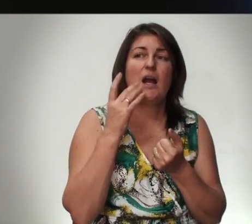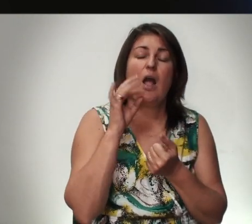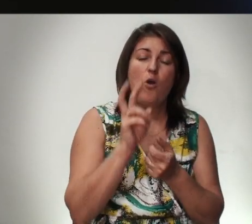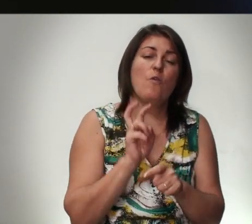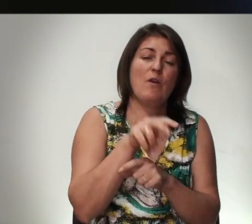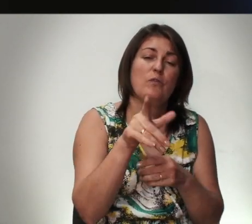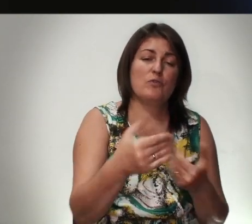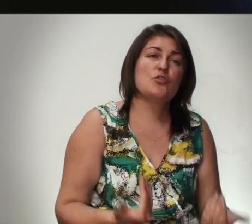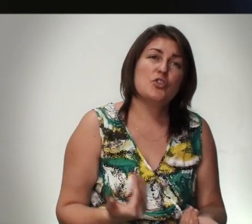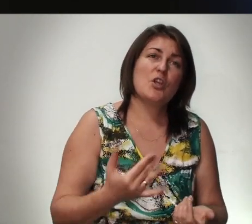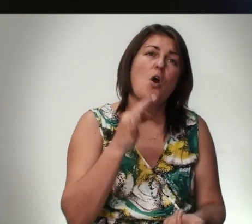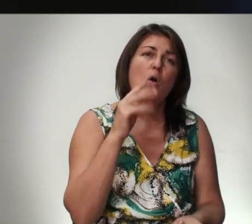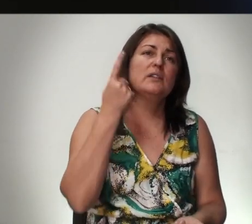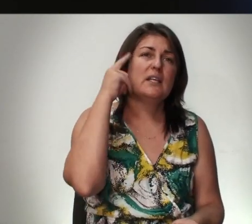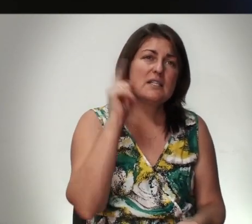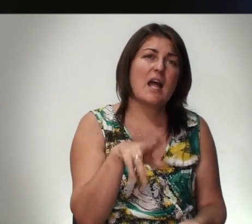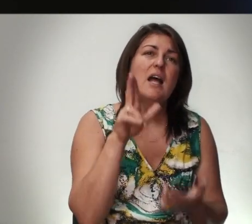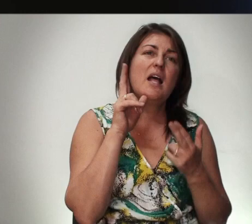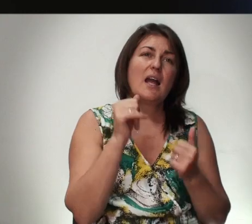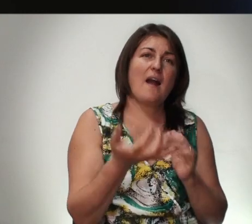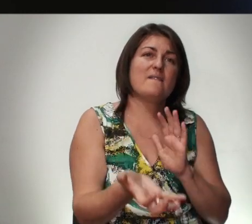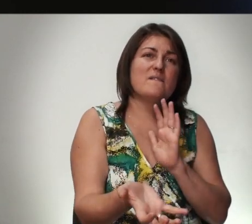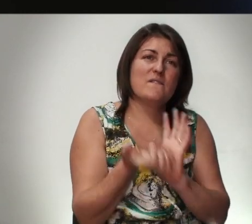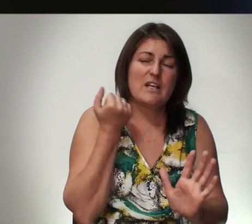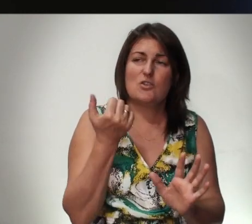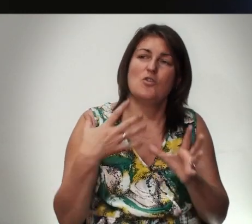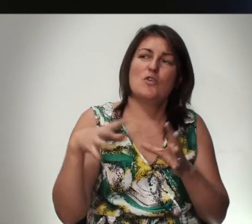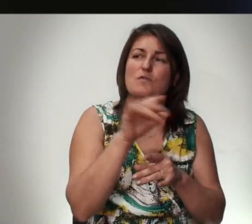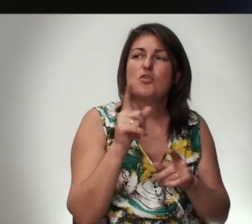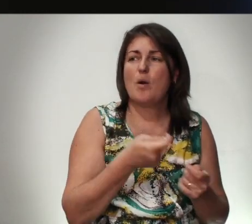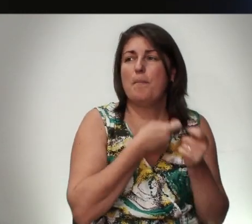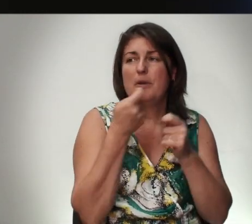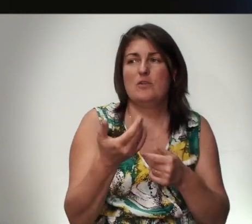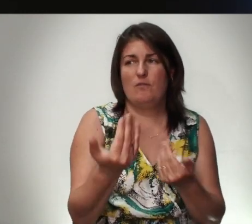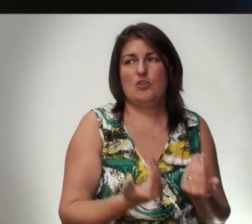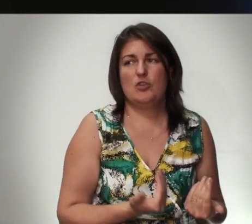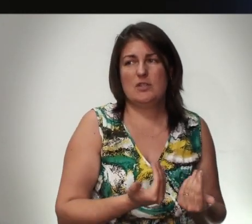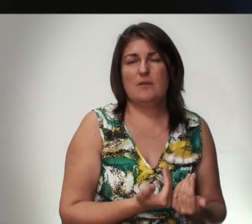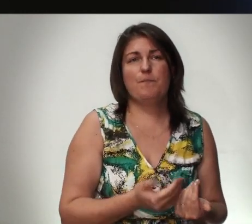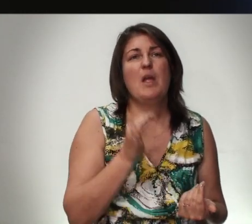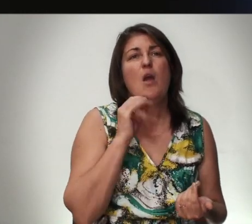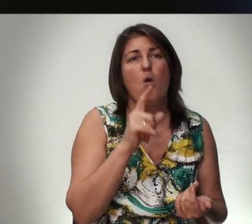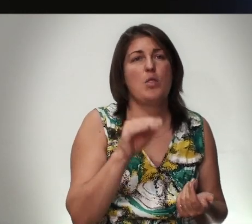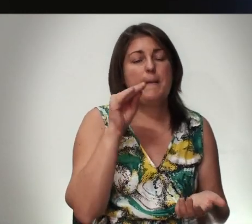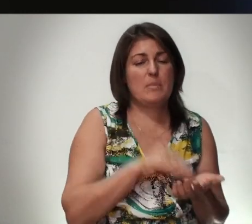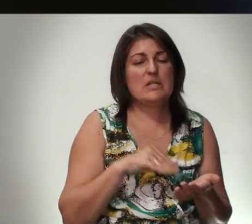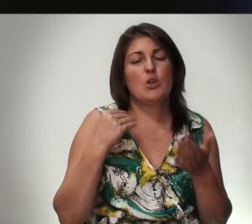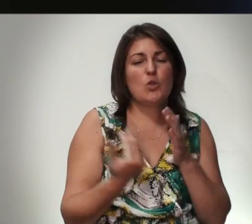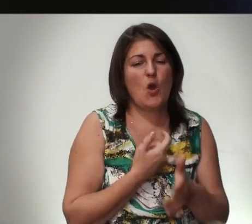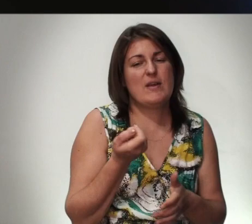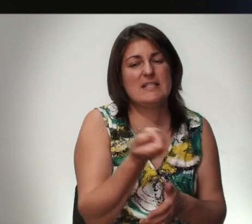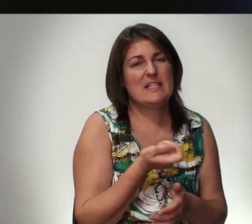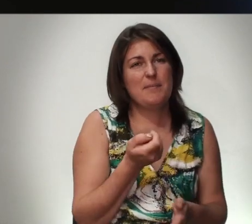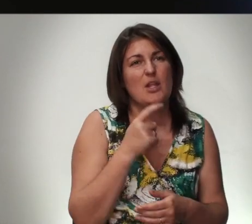Он Войдет В твоей Жизни Он Знает Как Выдернуть Все Что Принесло В твоей Жизни И Он Посадит Новое Семя